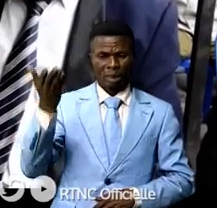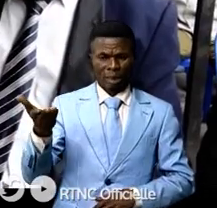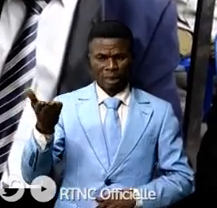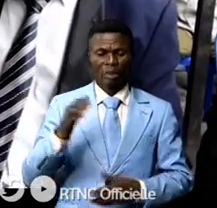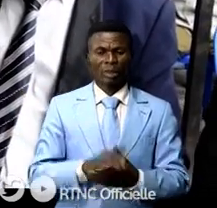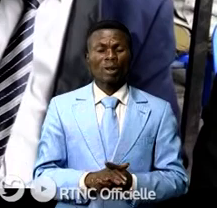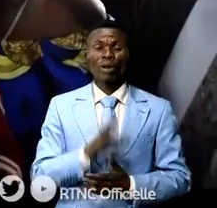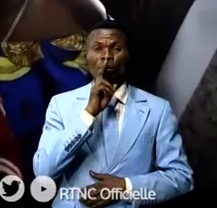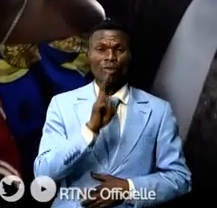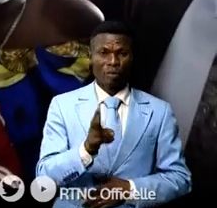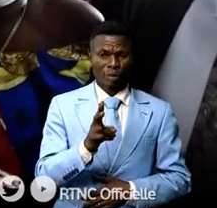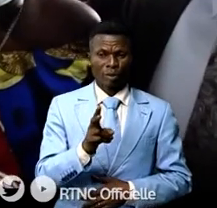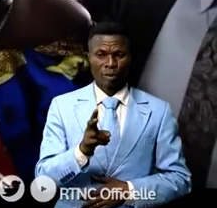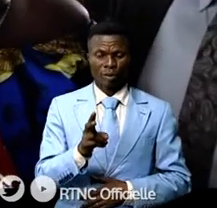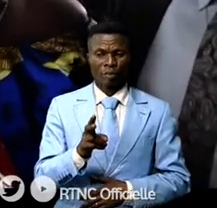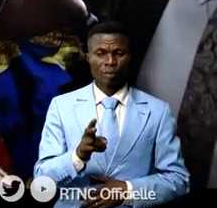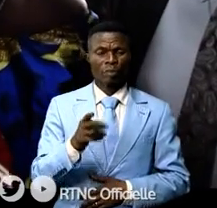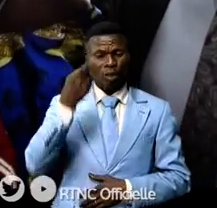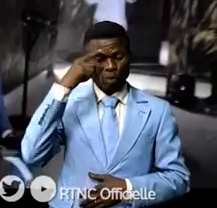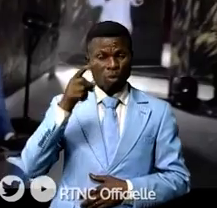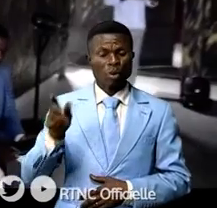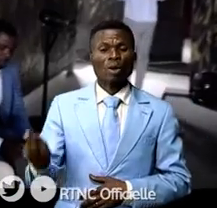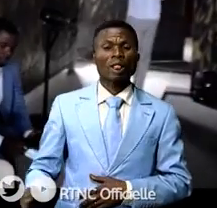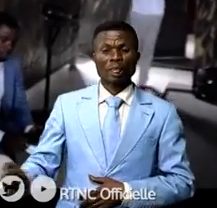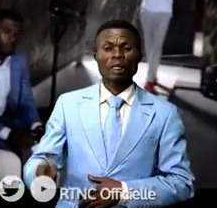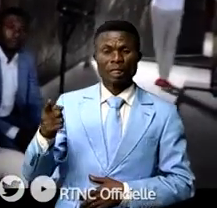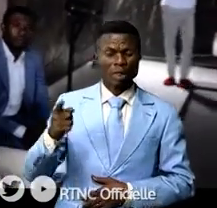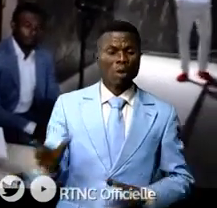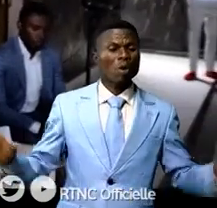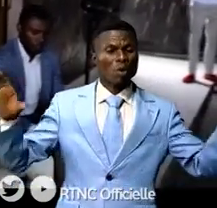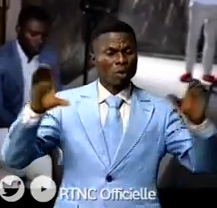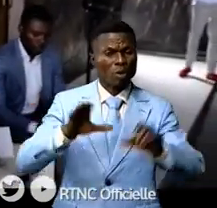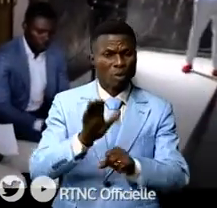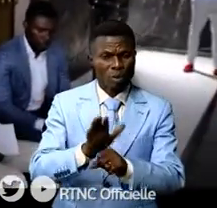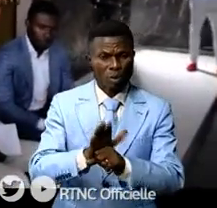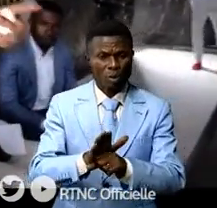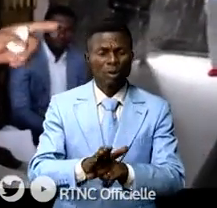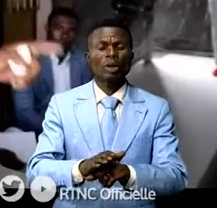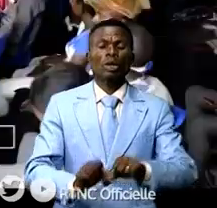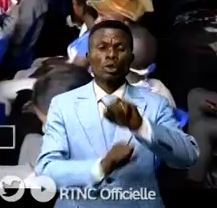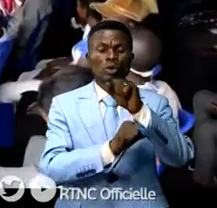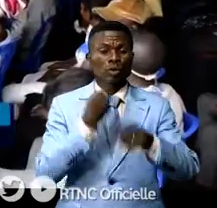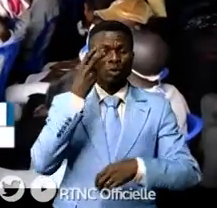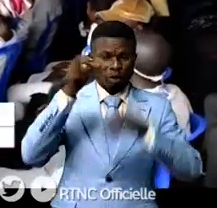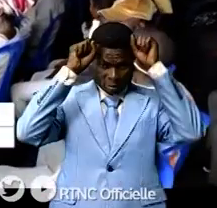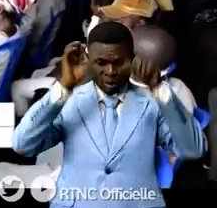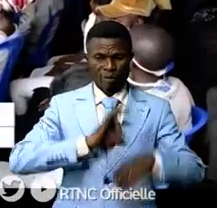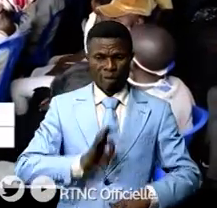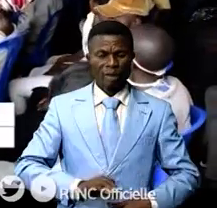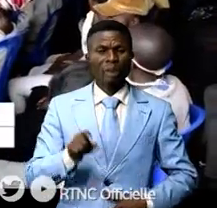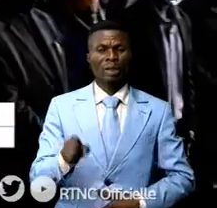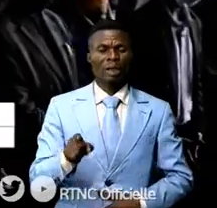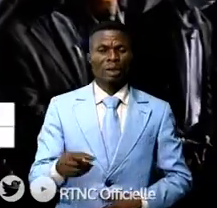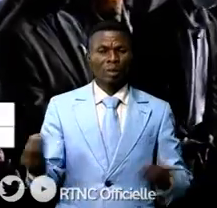En tout cas c'est tout Kassongolunda qui s'est mobilisé derrière le chef de l'État Félix-Antoine